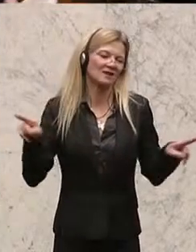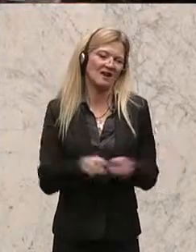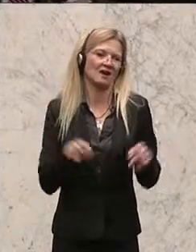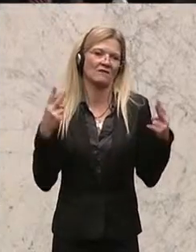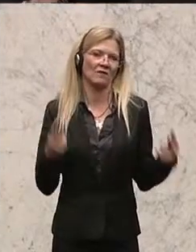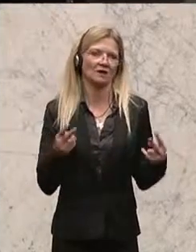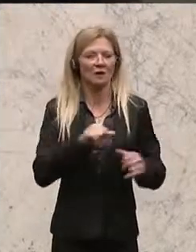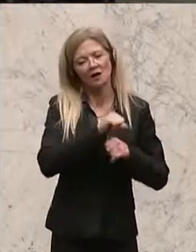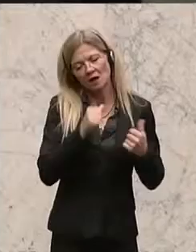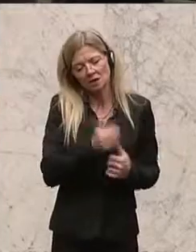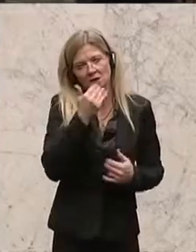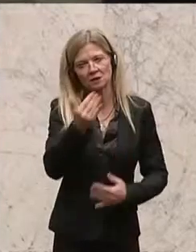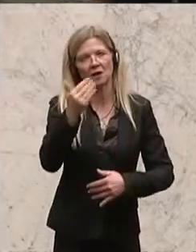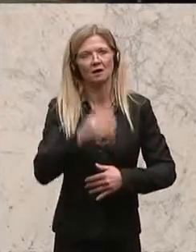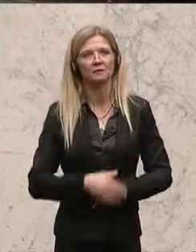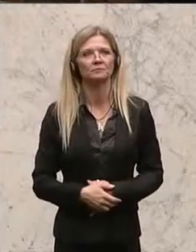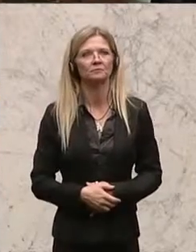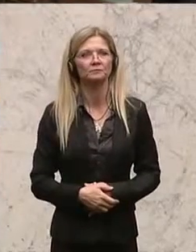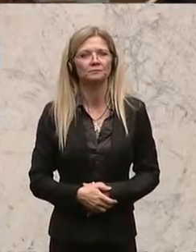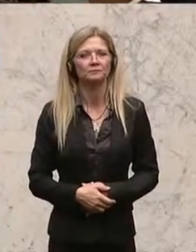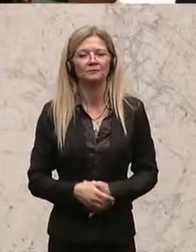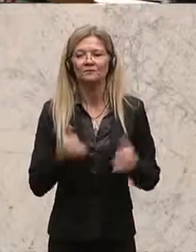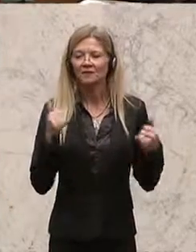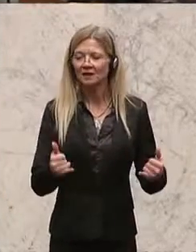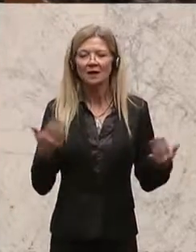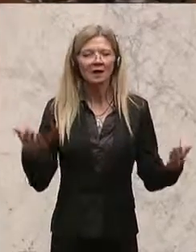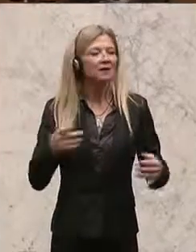Argumentiert Nikolaus Berlakovic von der ÖVP.